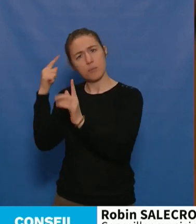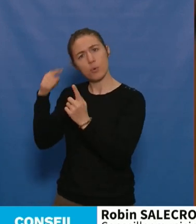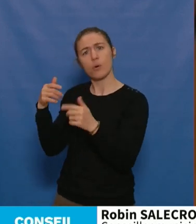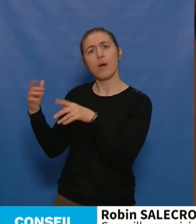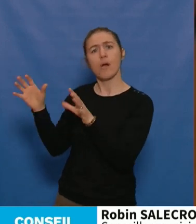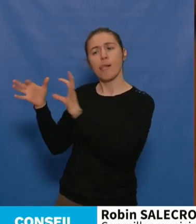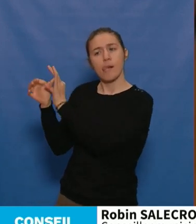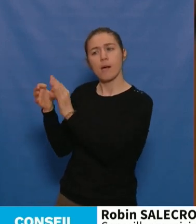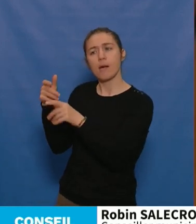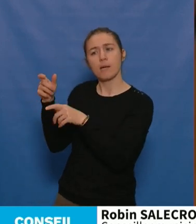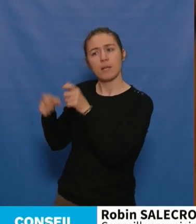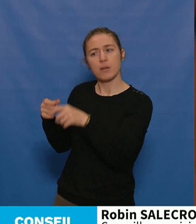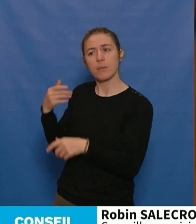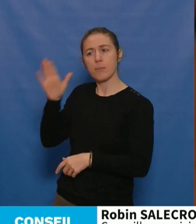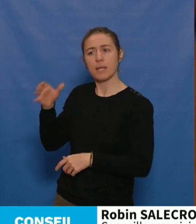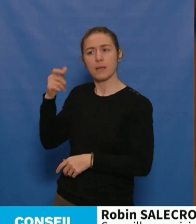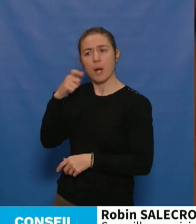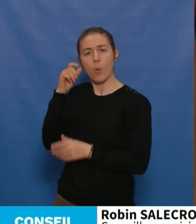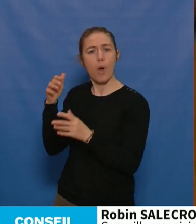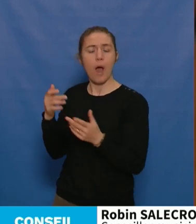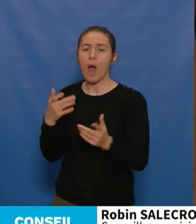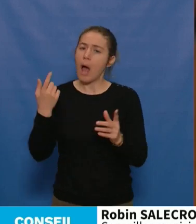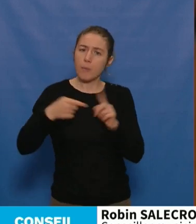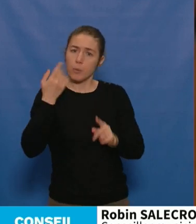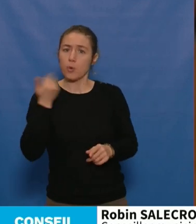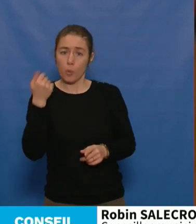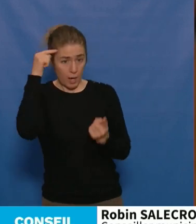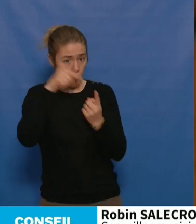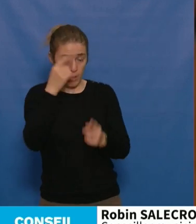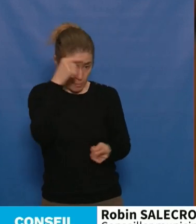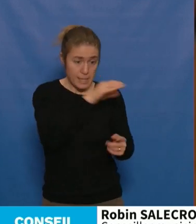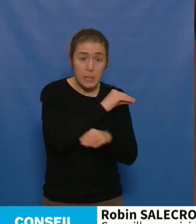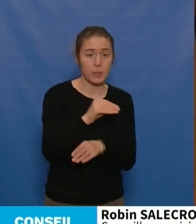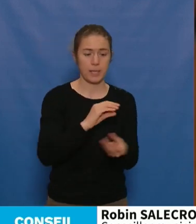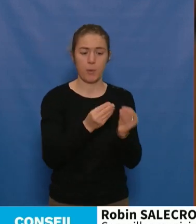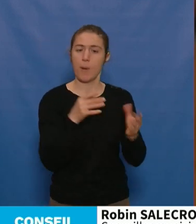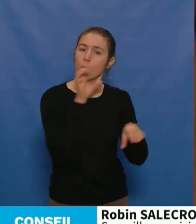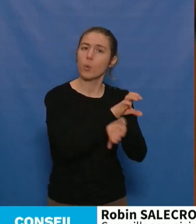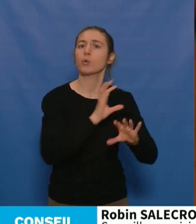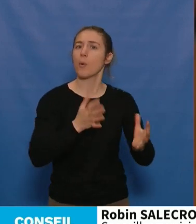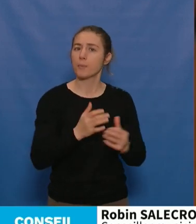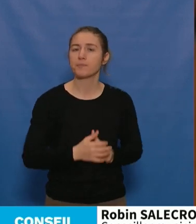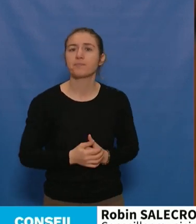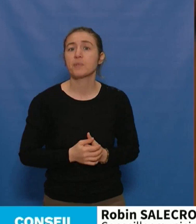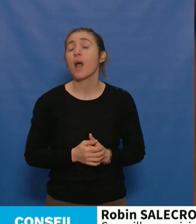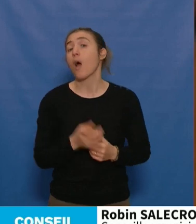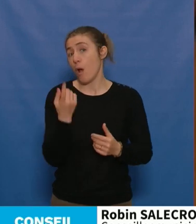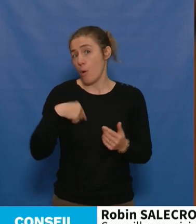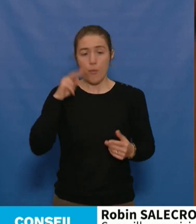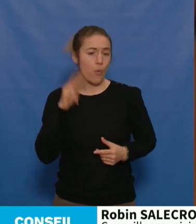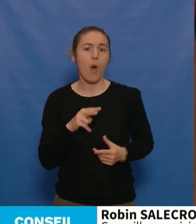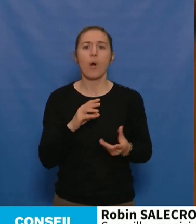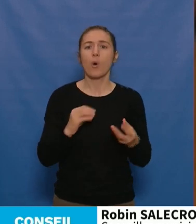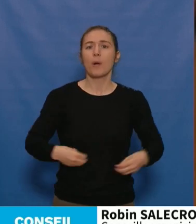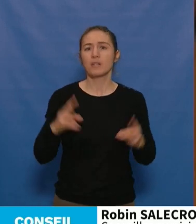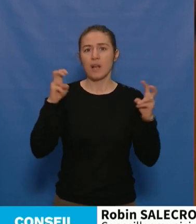sur leur stratégie, sur la question de la lutte contre l'insécurité. Parce qu'en ce moment, nous assistons à de nombreuses opérations, des fameuses opérations place